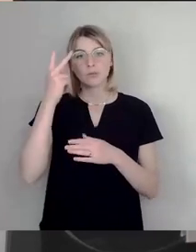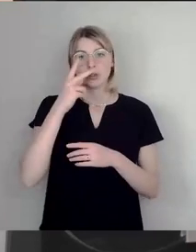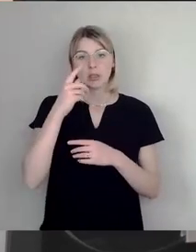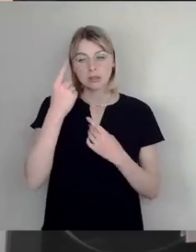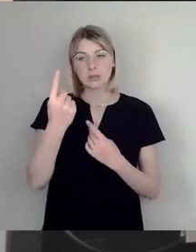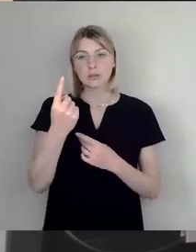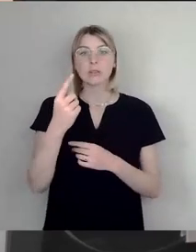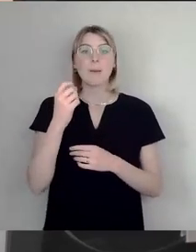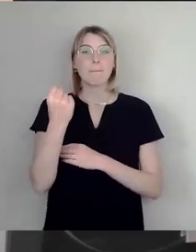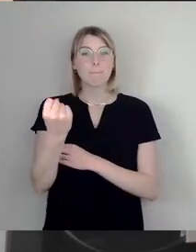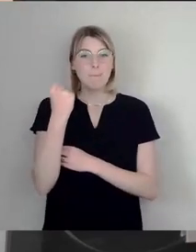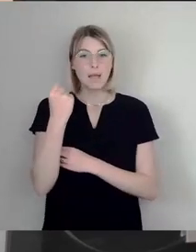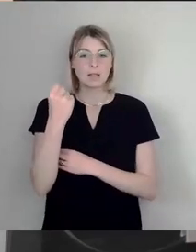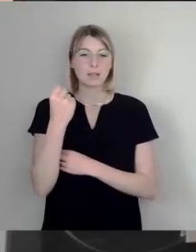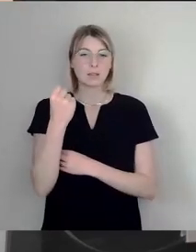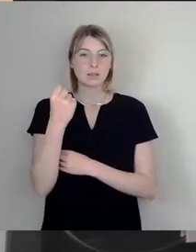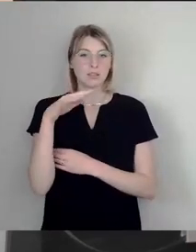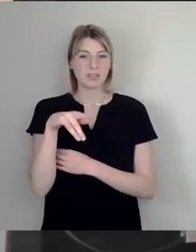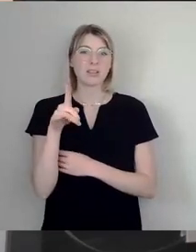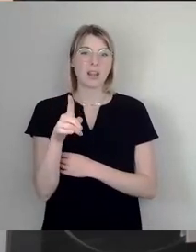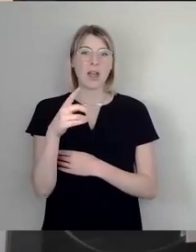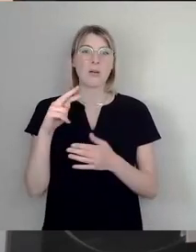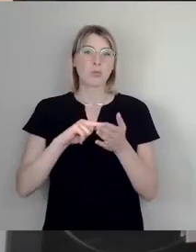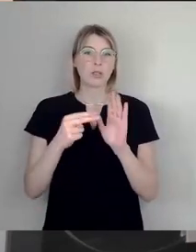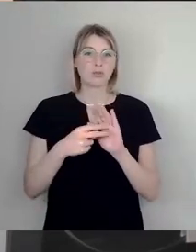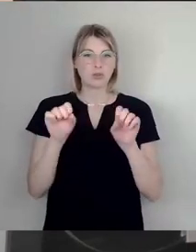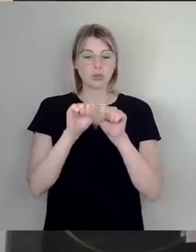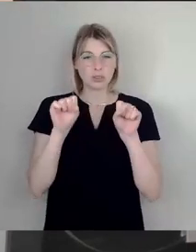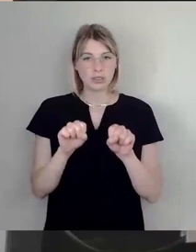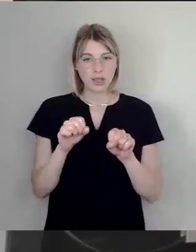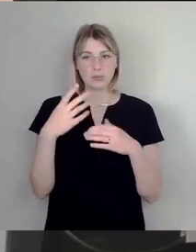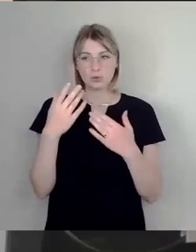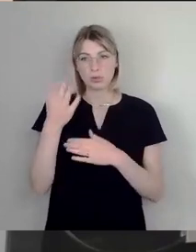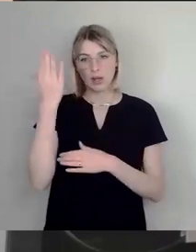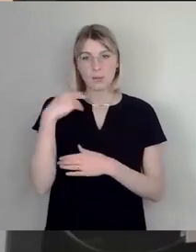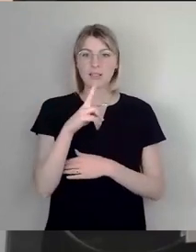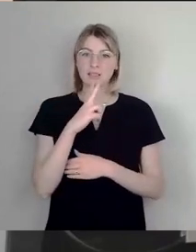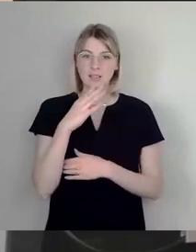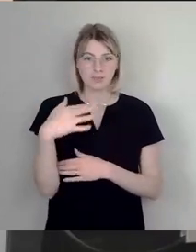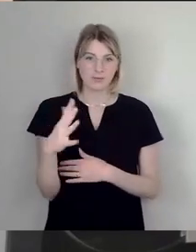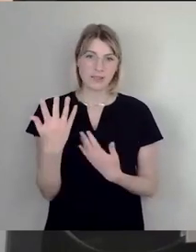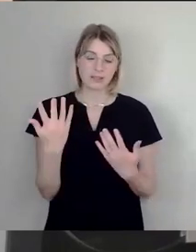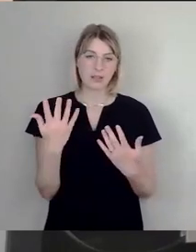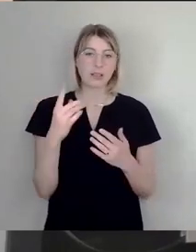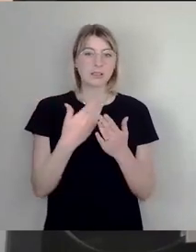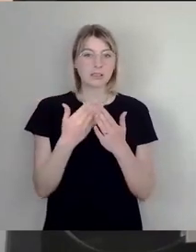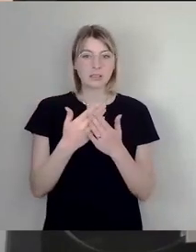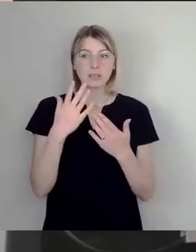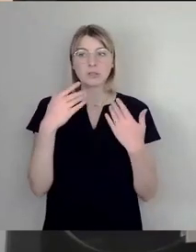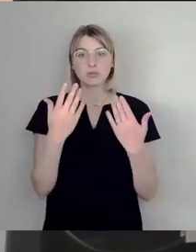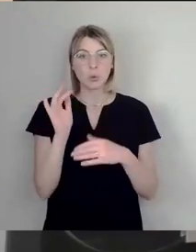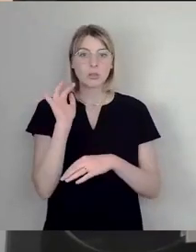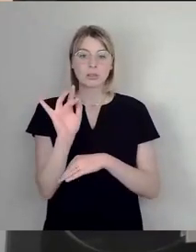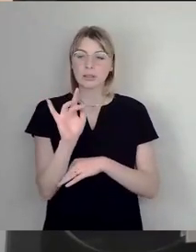ein Machtinstrument des politischen Systems der DDR war und ein Bild erzeugen sollte, das zumindest keine Kritik